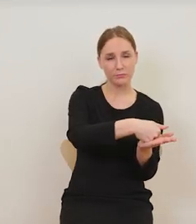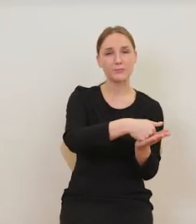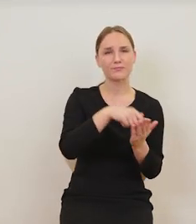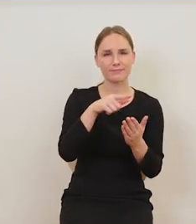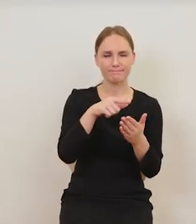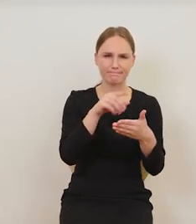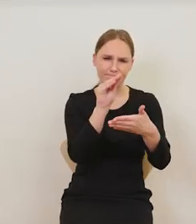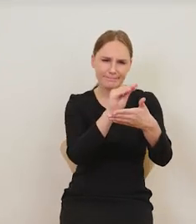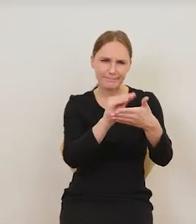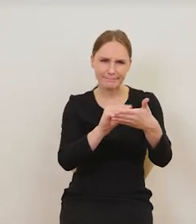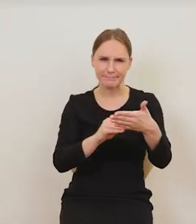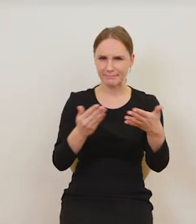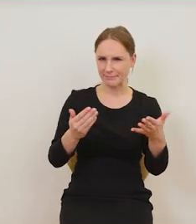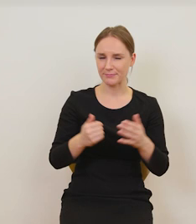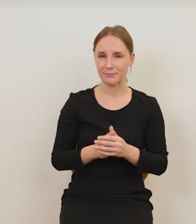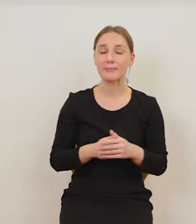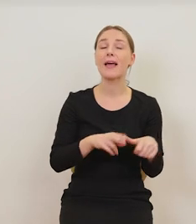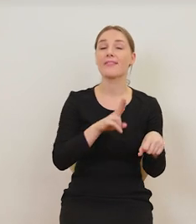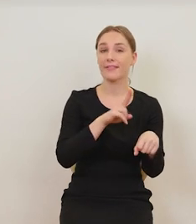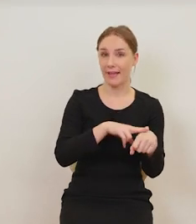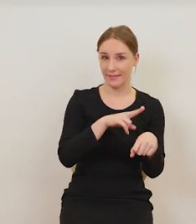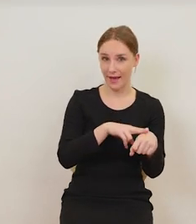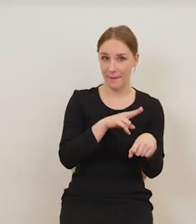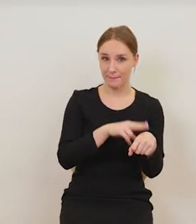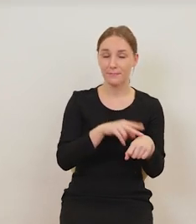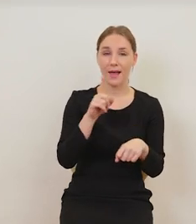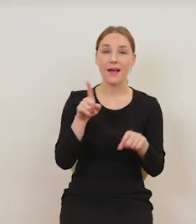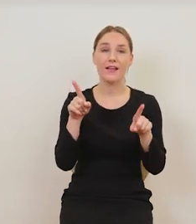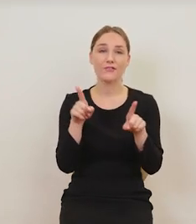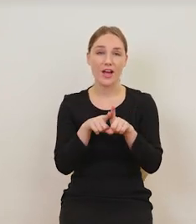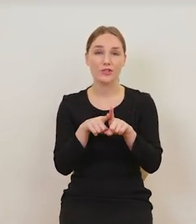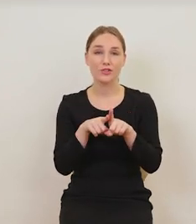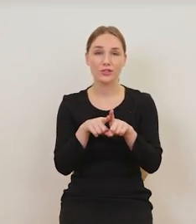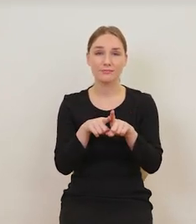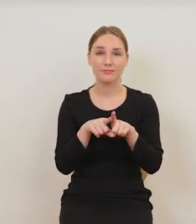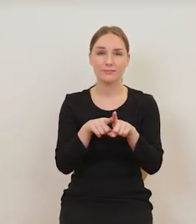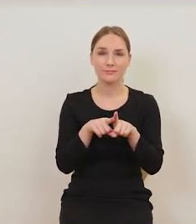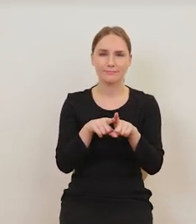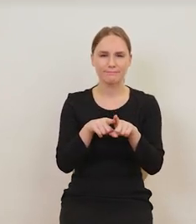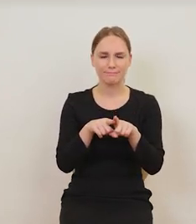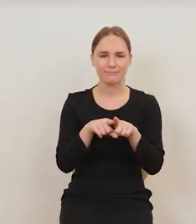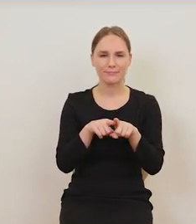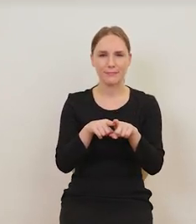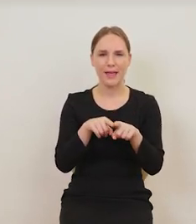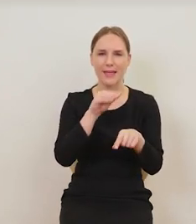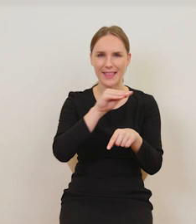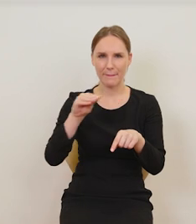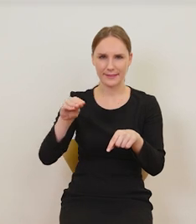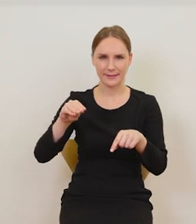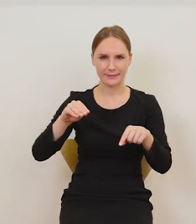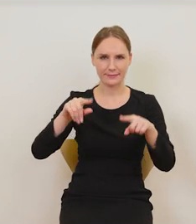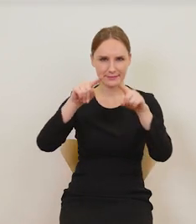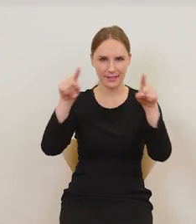obrazu. Tam jest data, ale tam jest też określenie, czy cały napis w